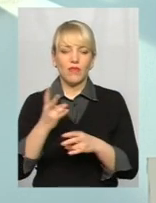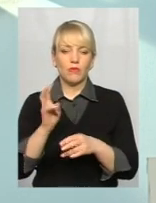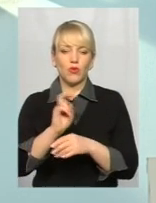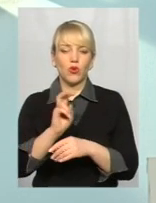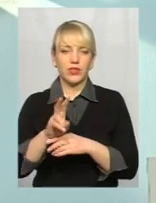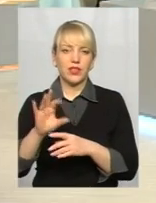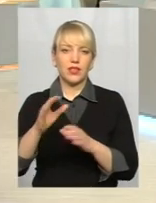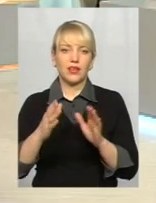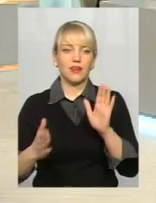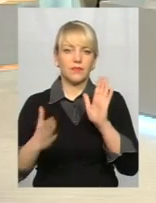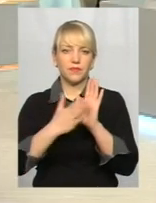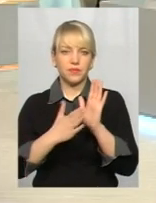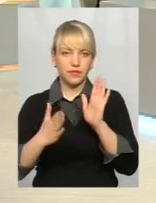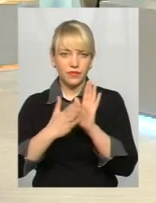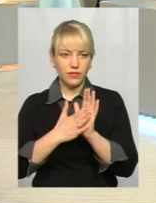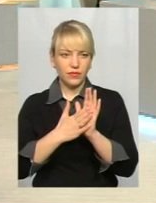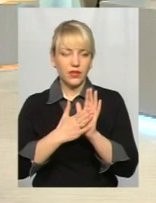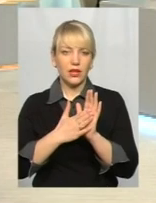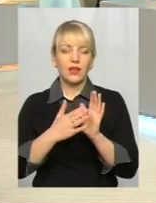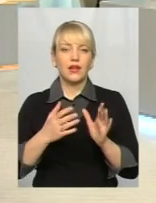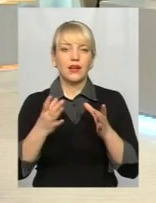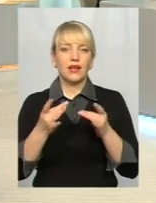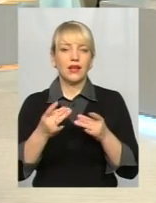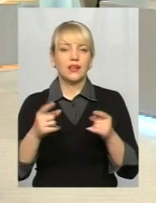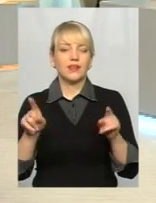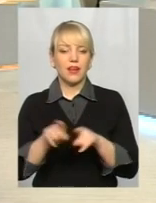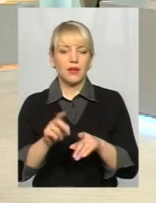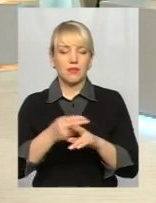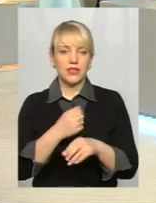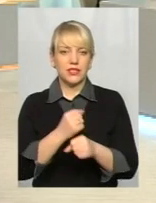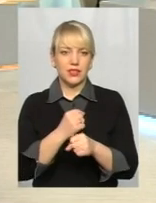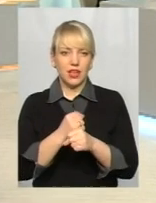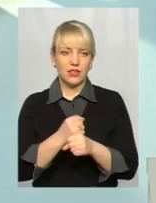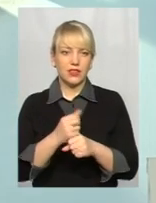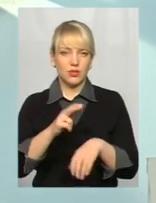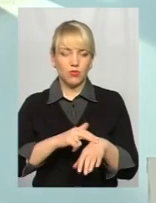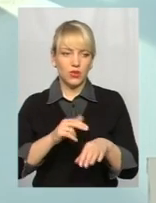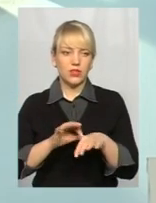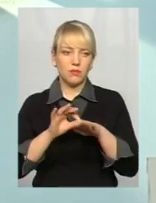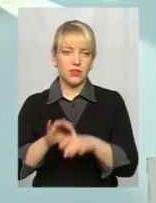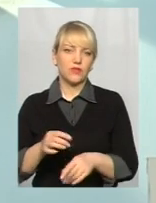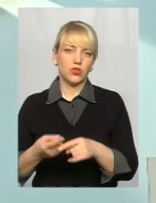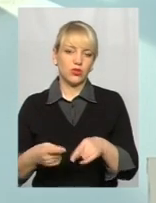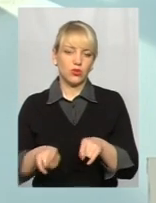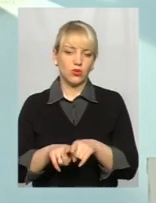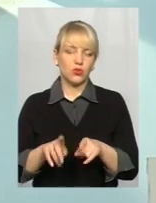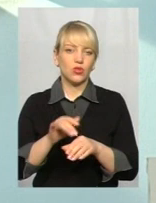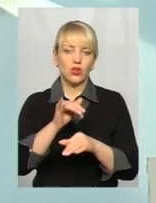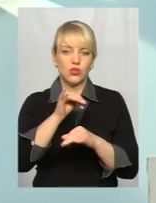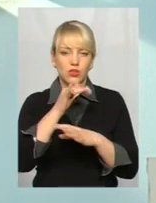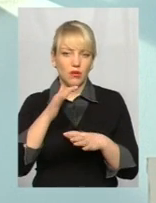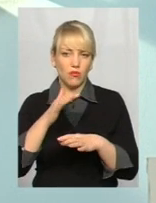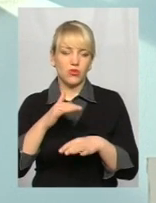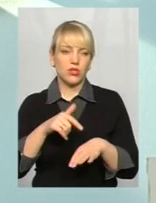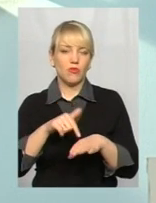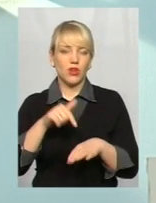фасаду, по рекламних конструкціях розміщувати. Тобто така певна бездіяльність поліції приводить до того, що ми не можемо належним чином